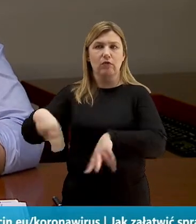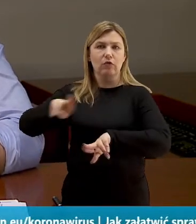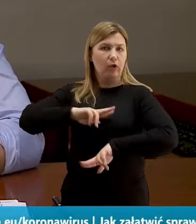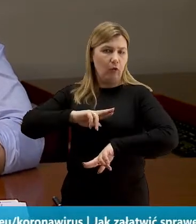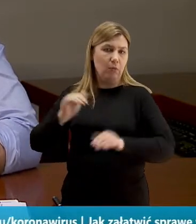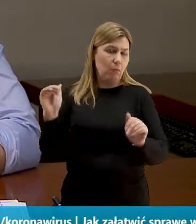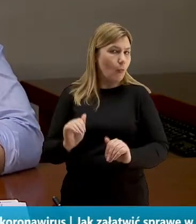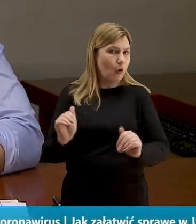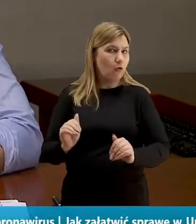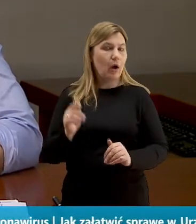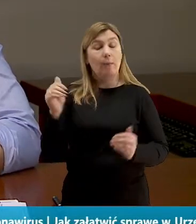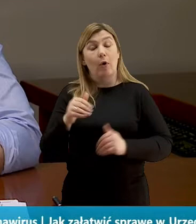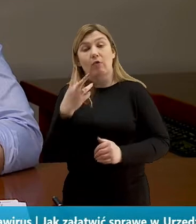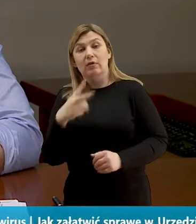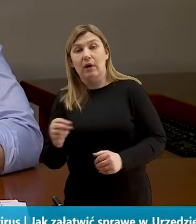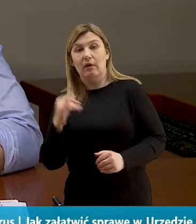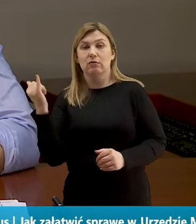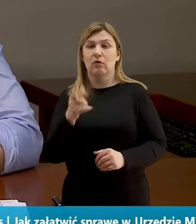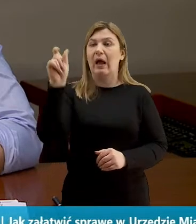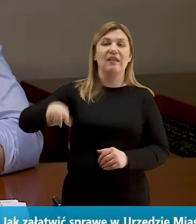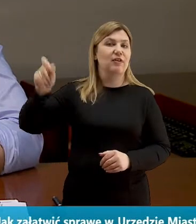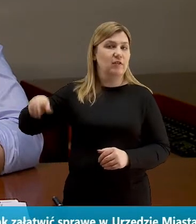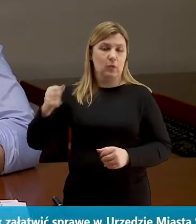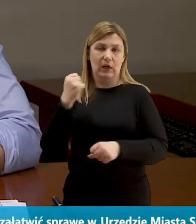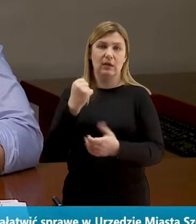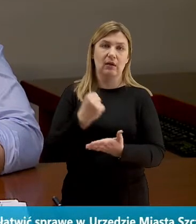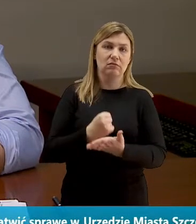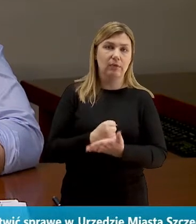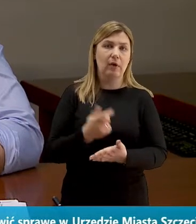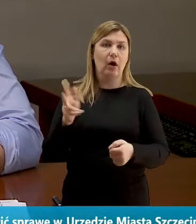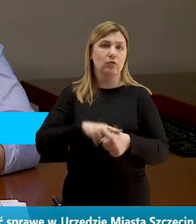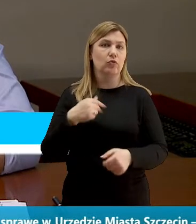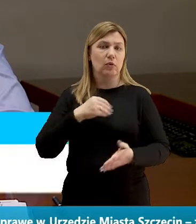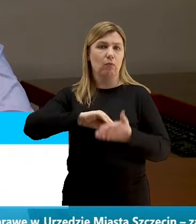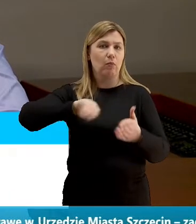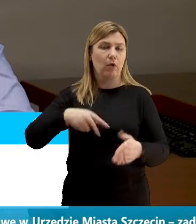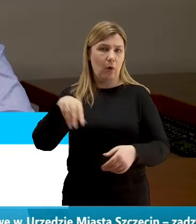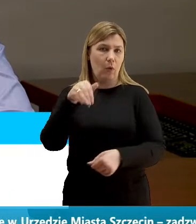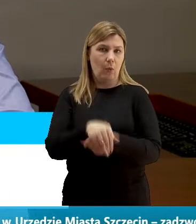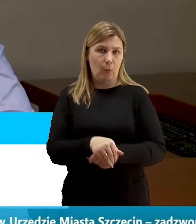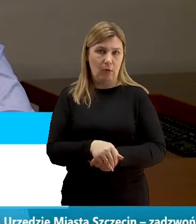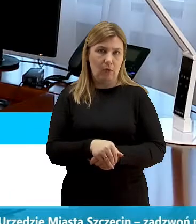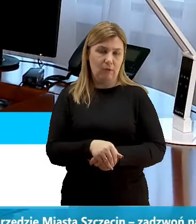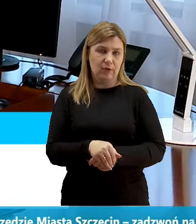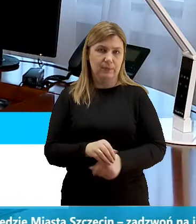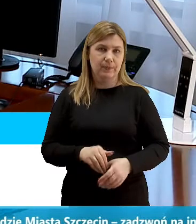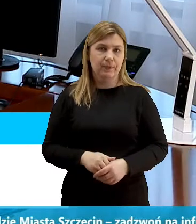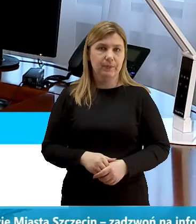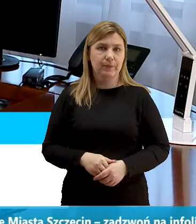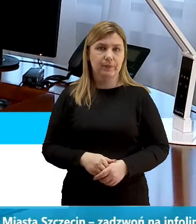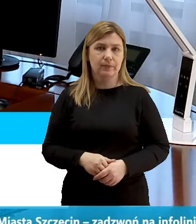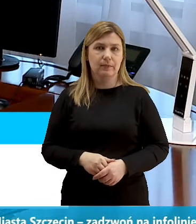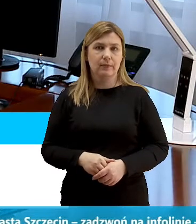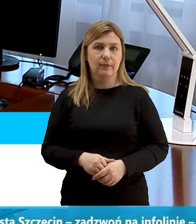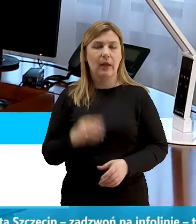Być może nie, ale to jest zawsze indywidualna sprawa konkretnego podmiotu, z którym zawarliśmy na to umowę. Pani